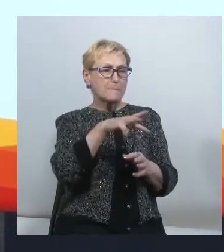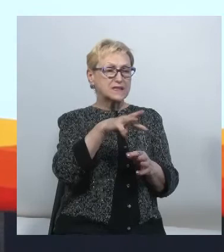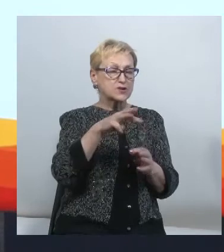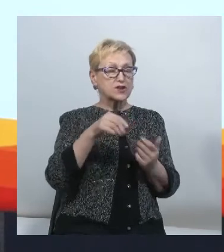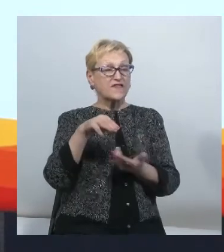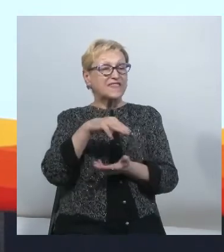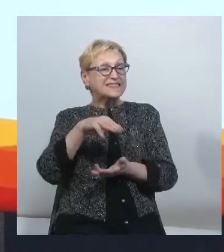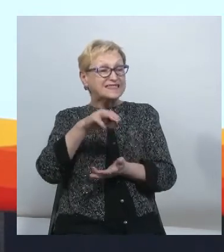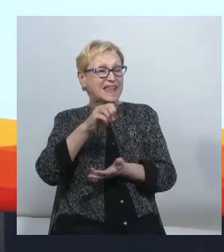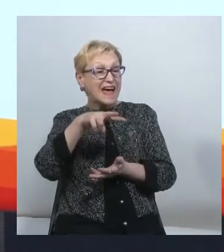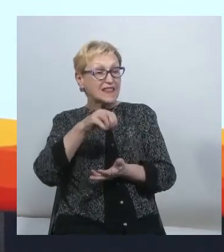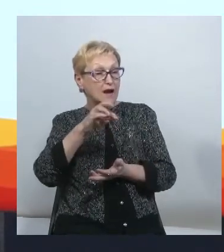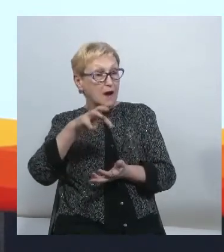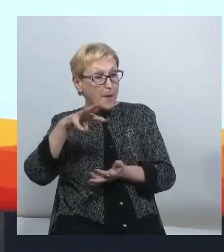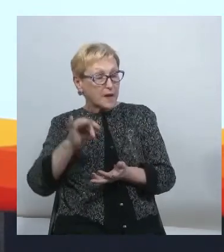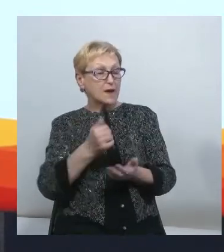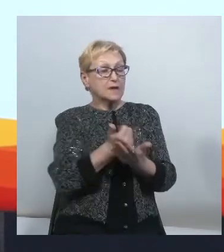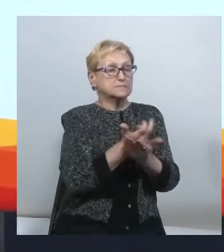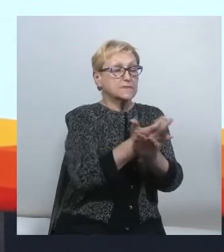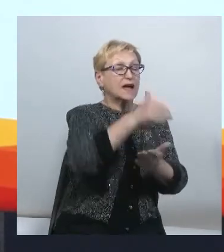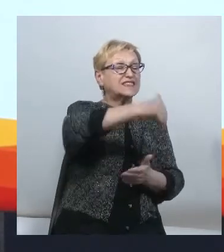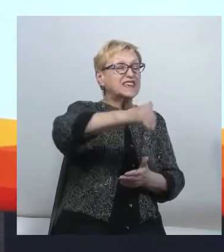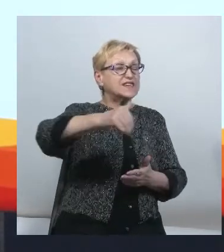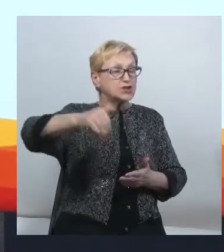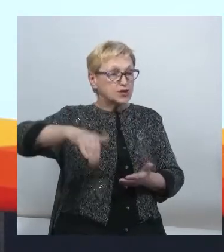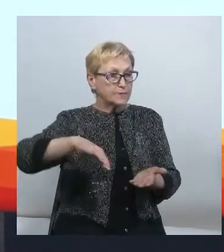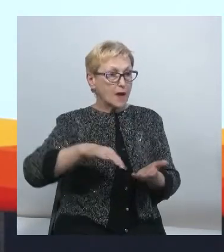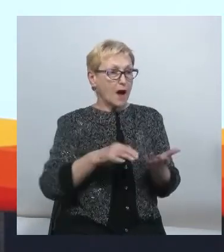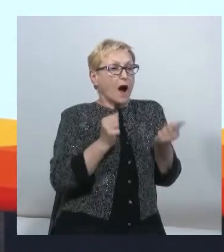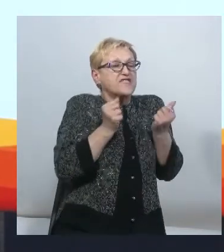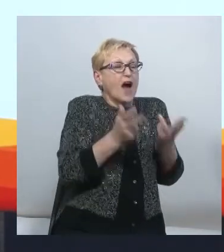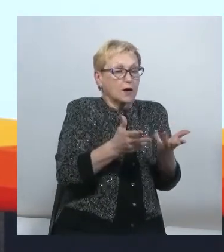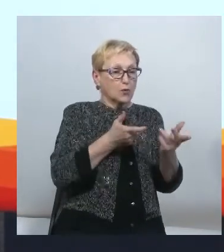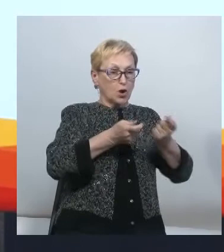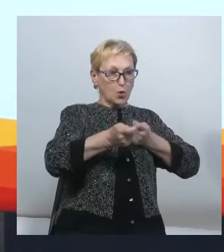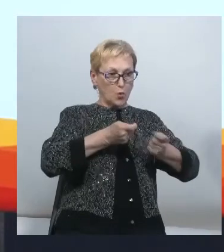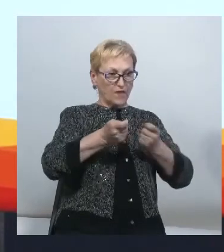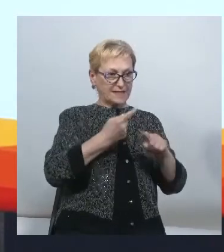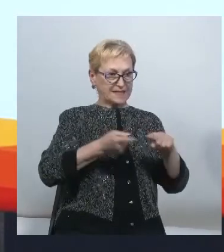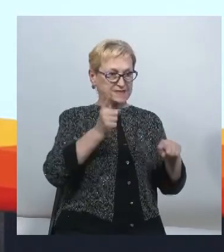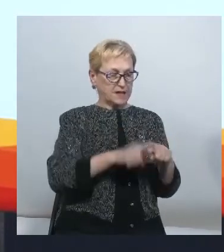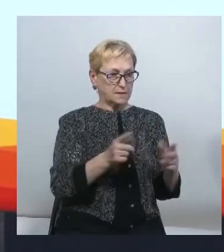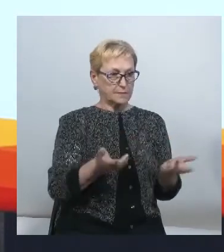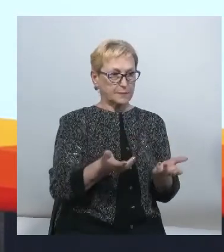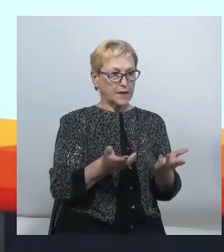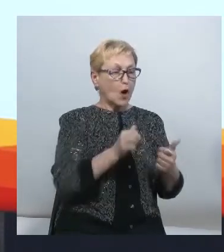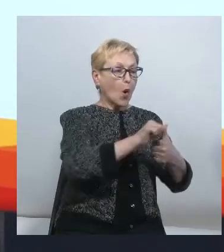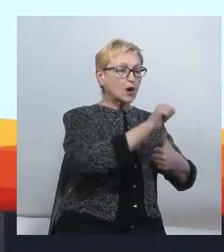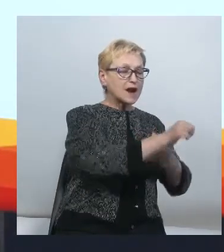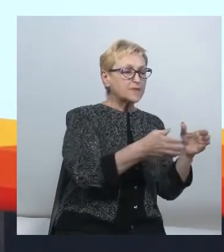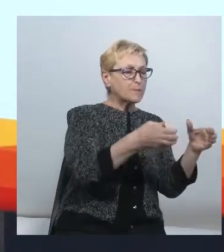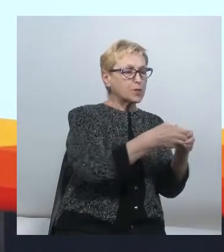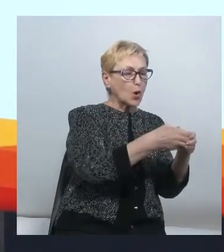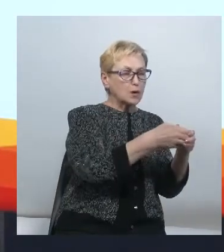телеграм, який має 200 тисяч аудиторій або підписників, він є онлайн-медіа чи немає, як його регулювати чи не регулювати. Окремий блок з